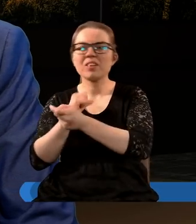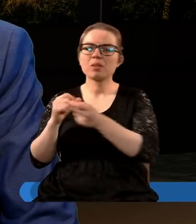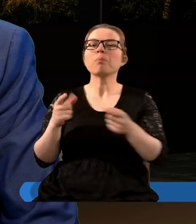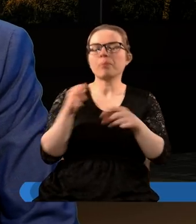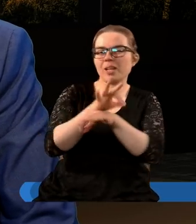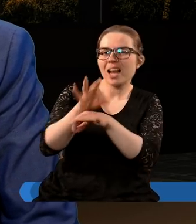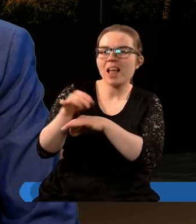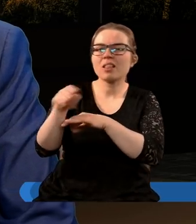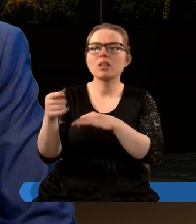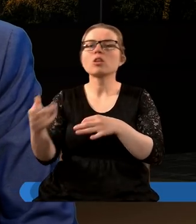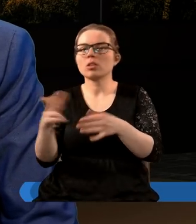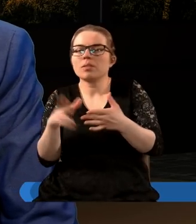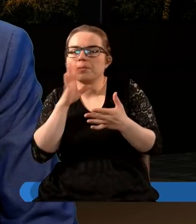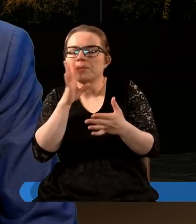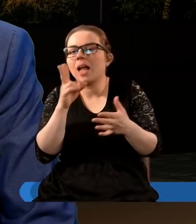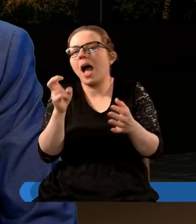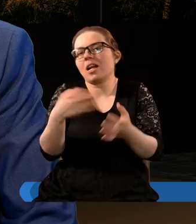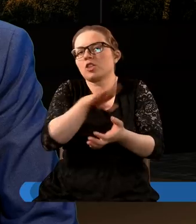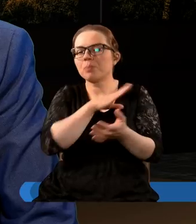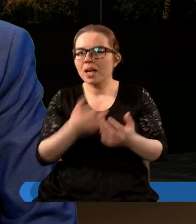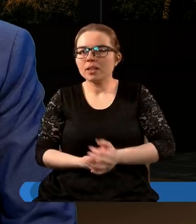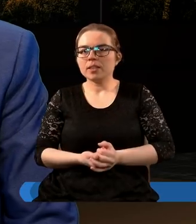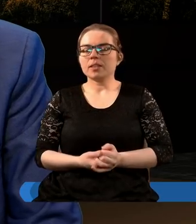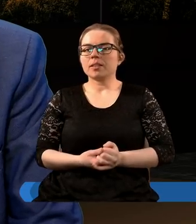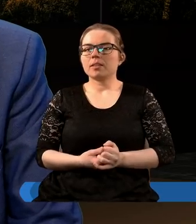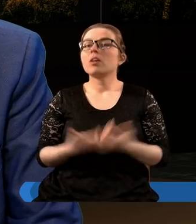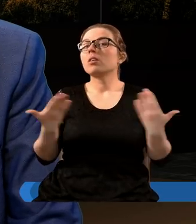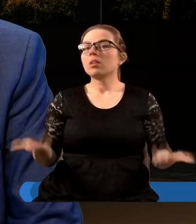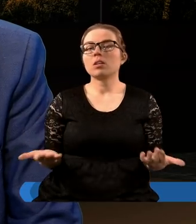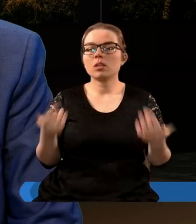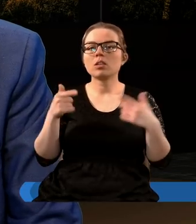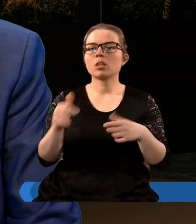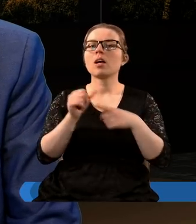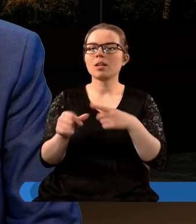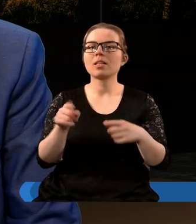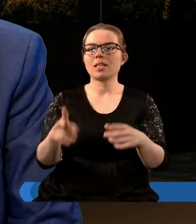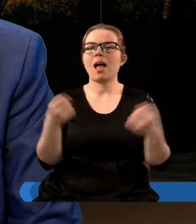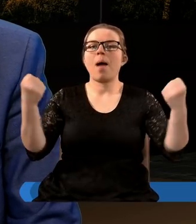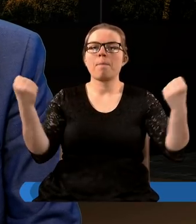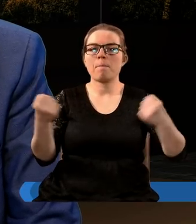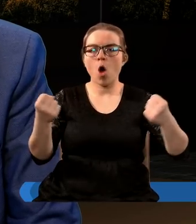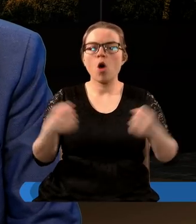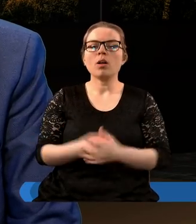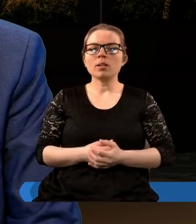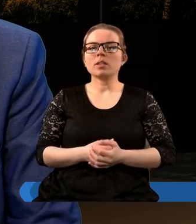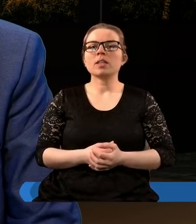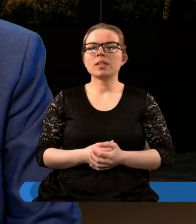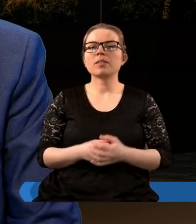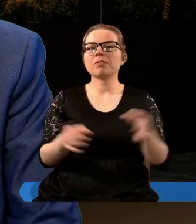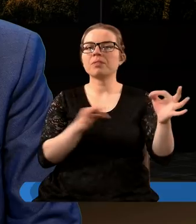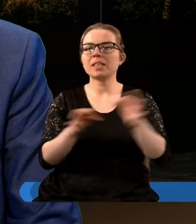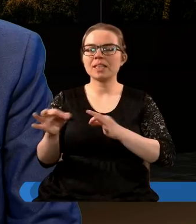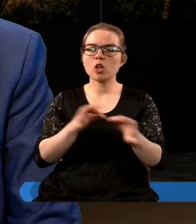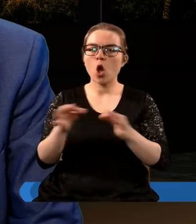prześladowała i to na śmierć, to jest taka moc w